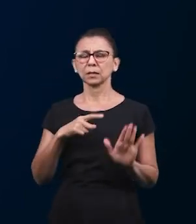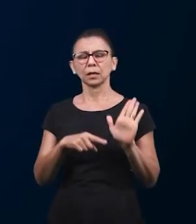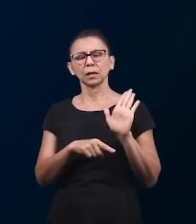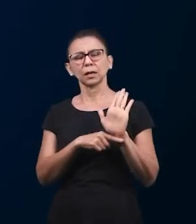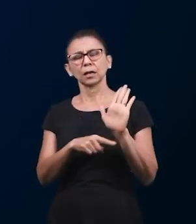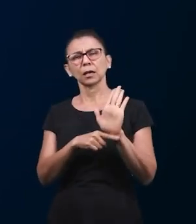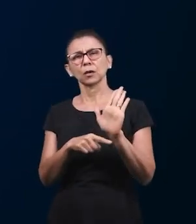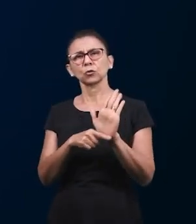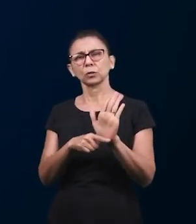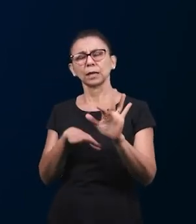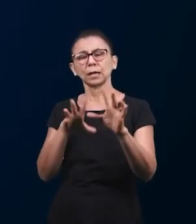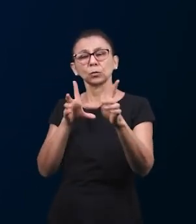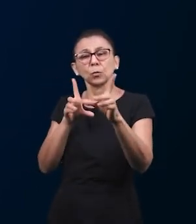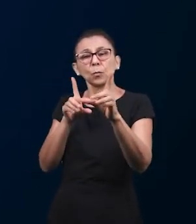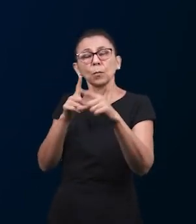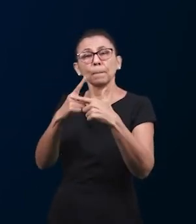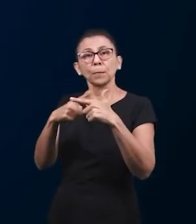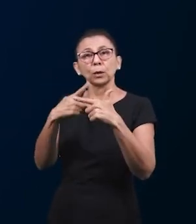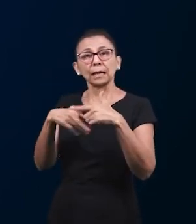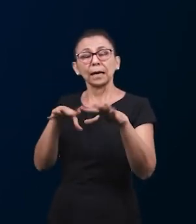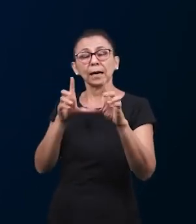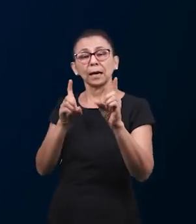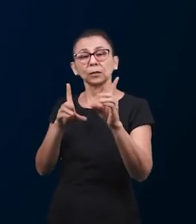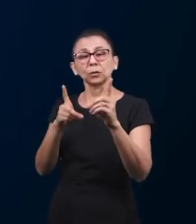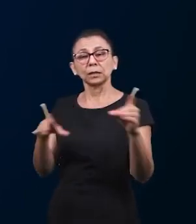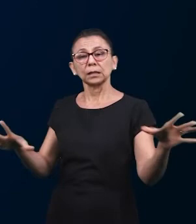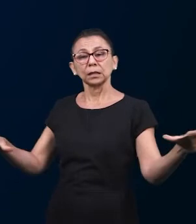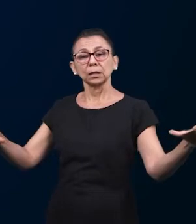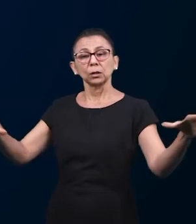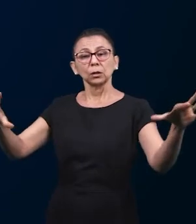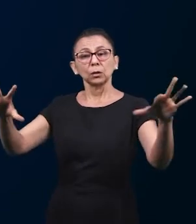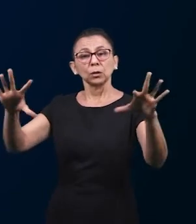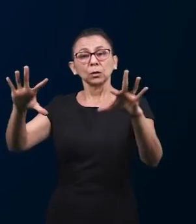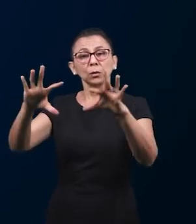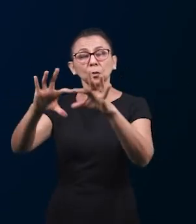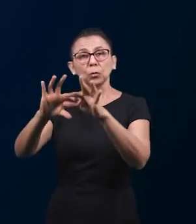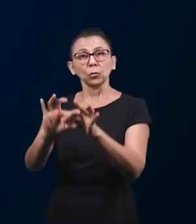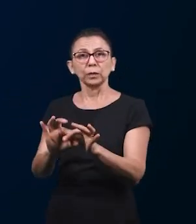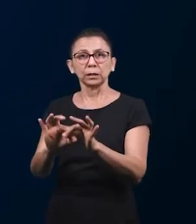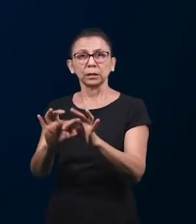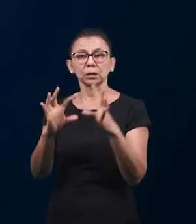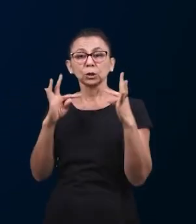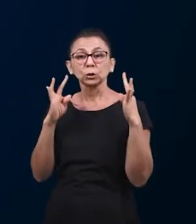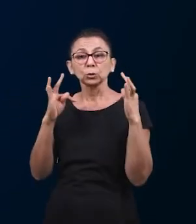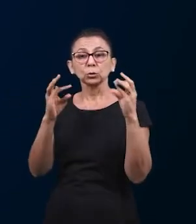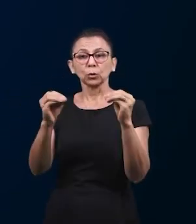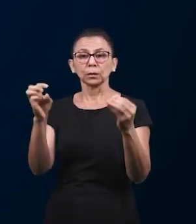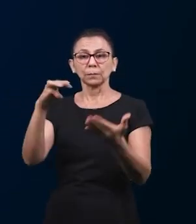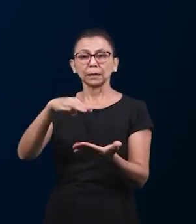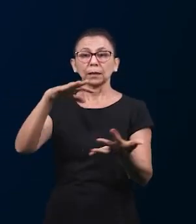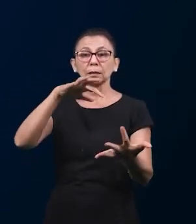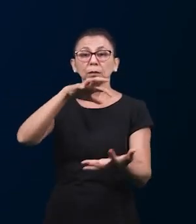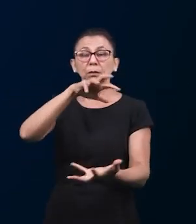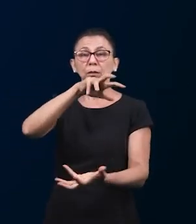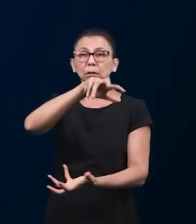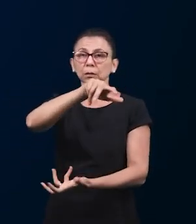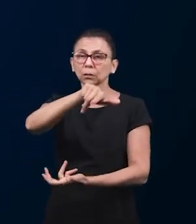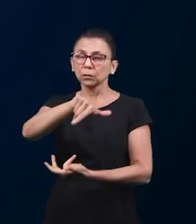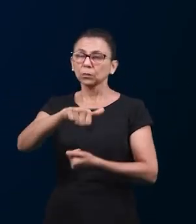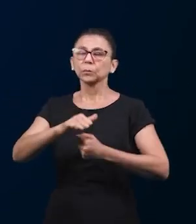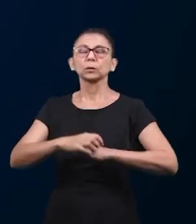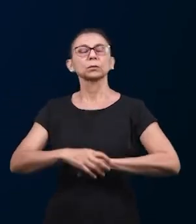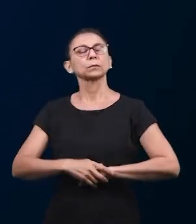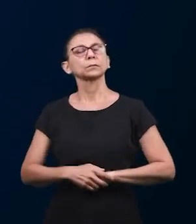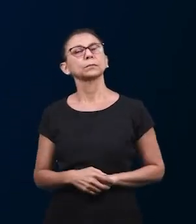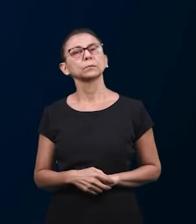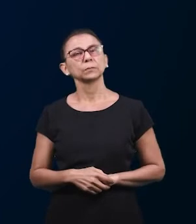является благословением потому что она помогает унифицировать съединить доктрину во всей христианской церкви